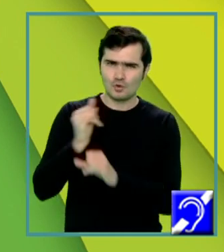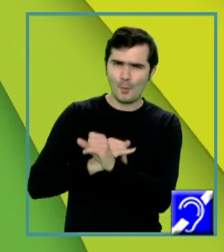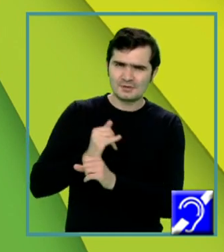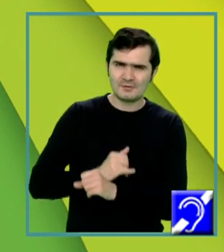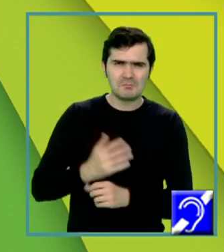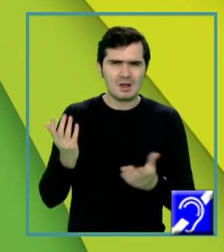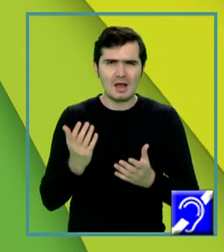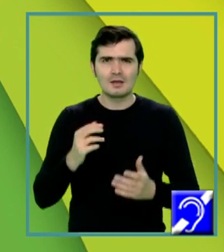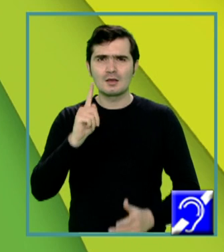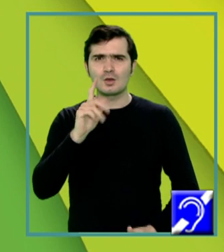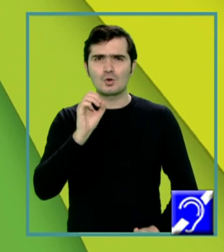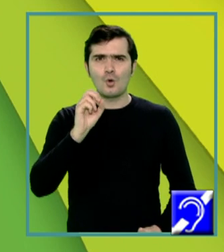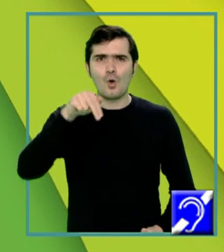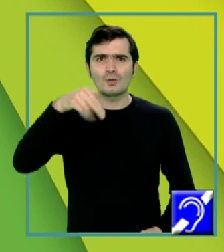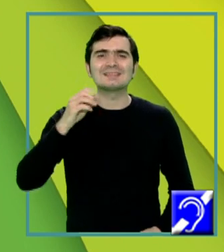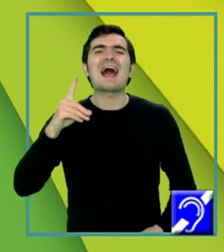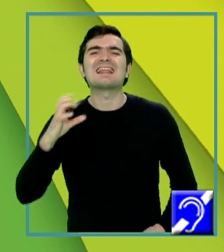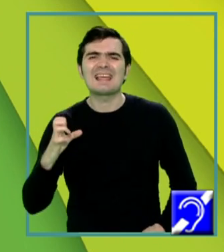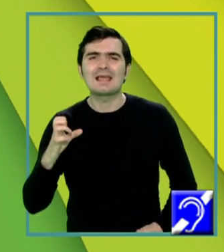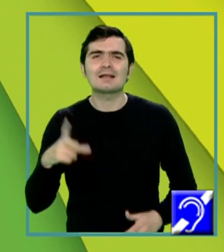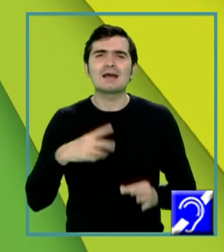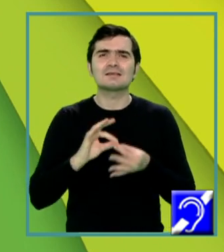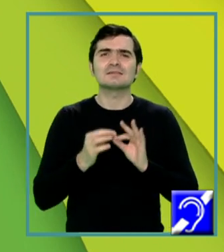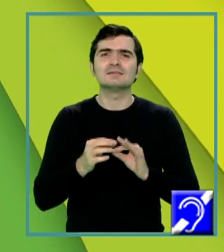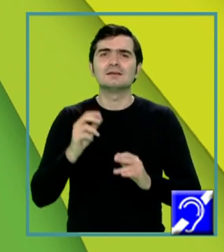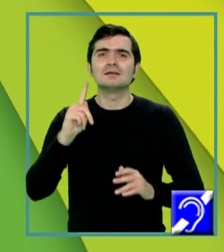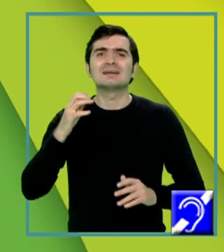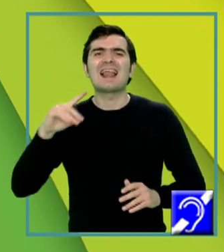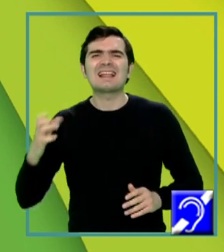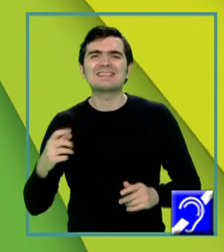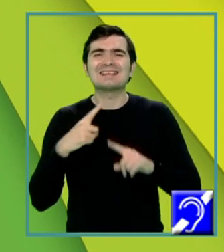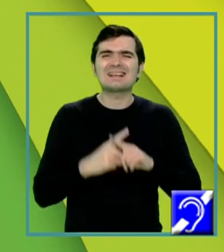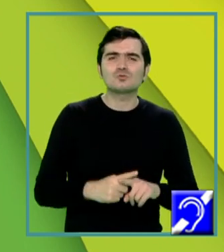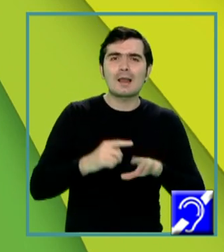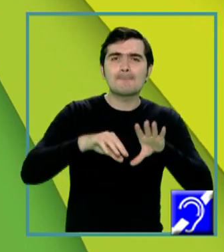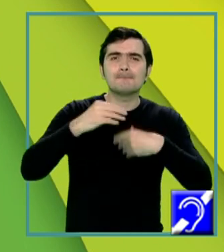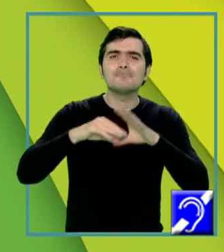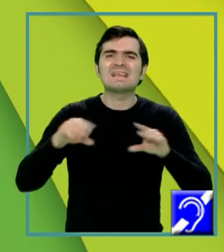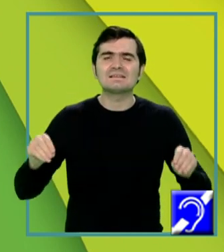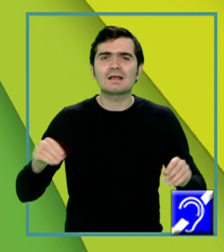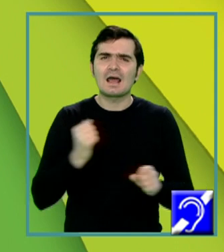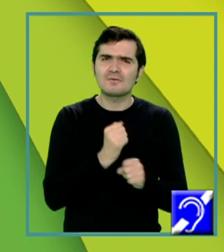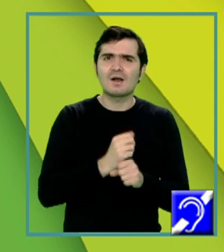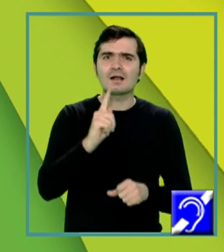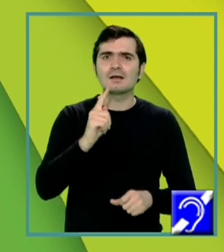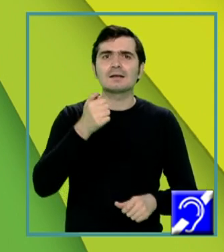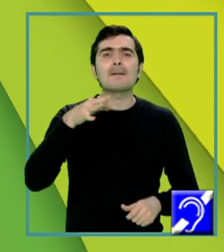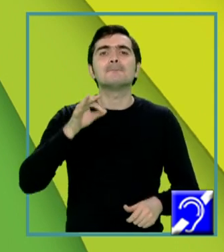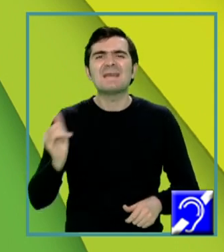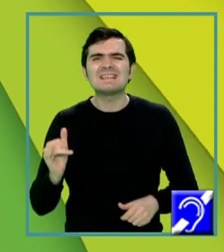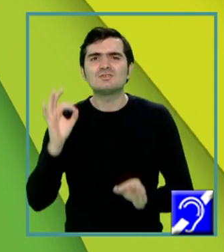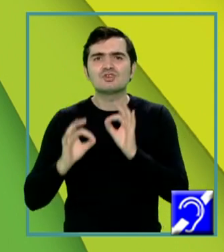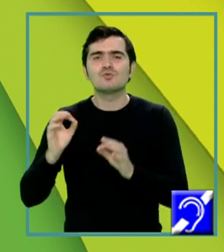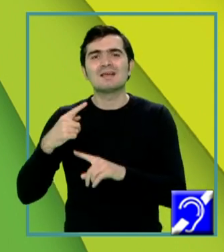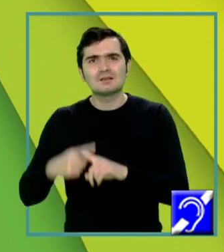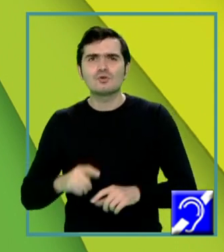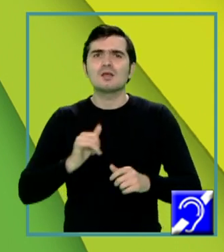acestea sunt gonadele, care sunt glande sexuale mixte, deoarece produc atât gameți, celule sexuale, cât și hormoni